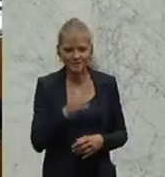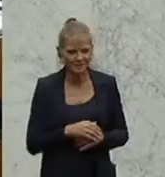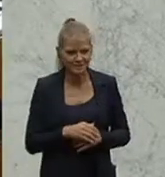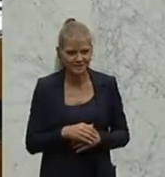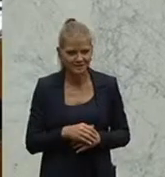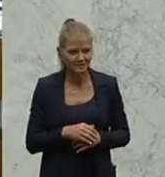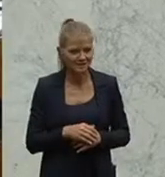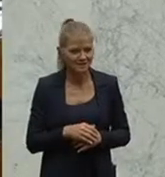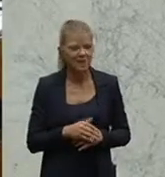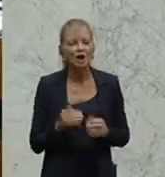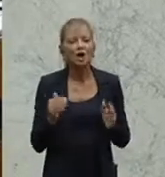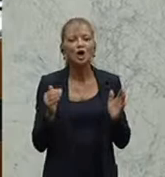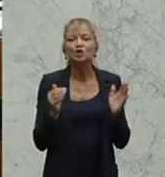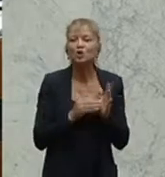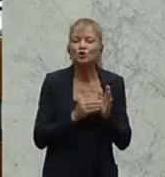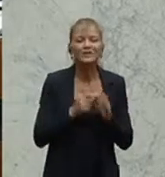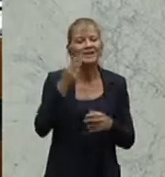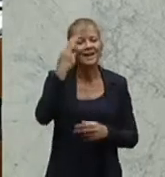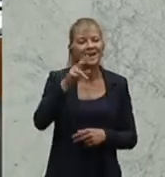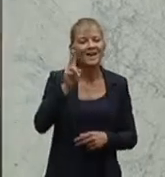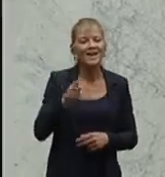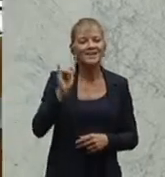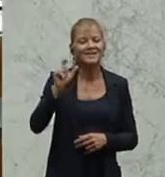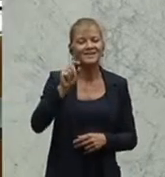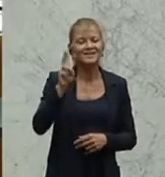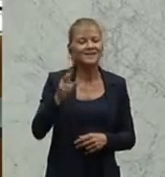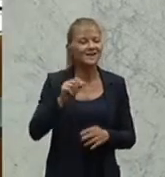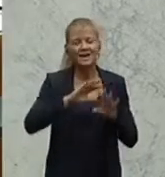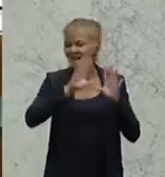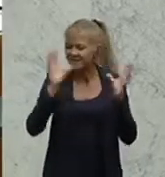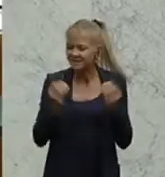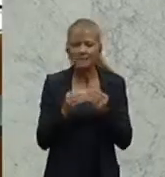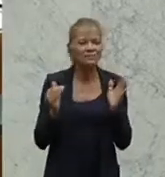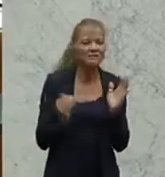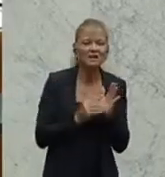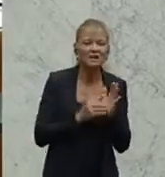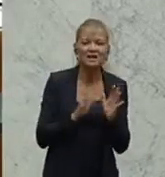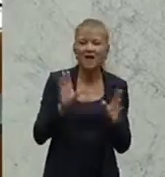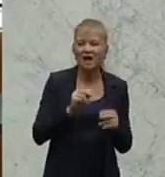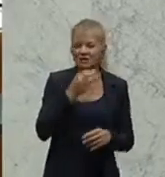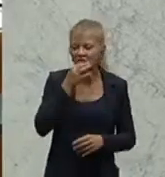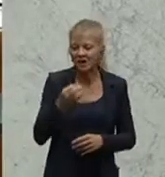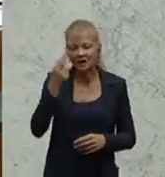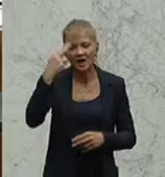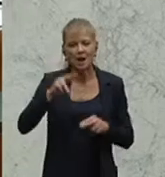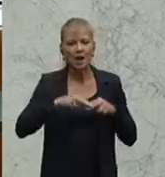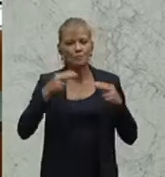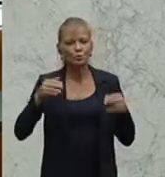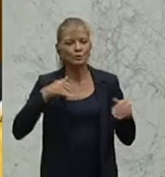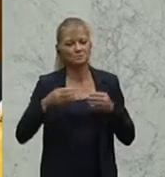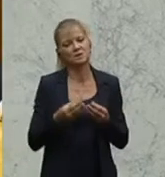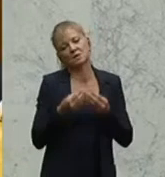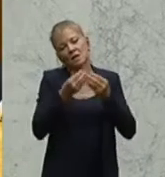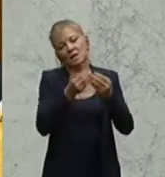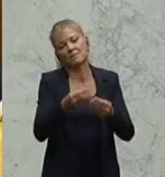es notwendig ist, dem Herrn Kickl eine ganze dringliche Anfrage an einen Bundesminister hier zu gönnen, quasi,